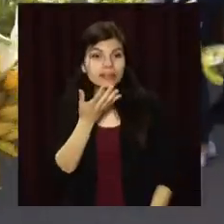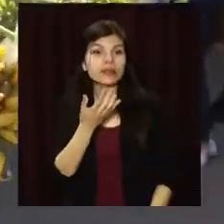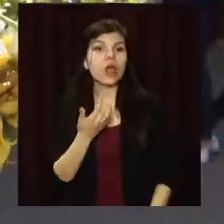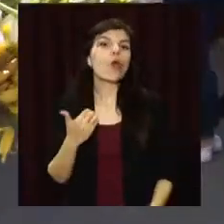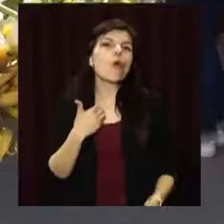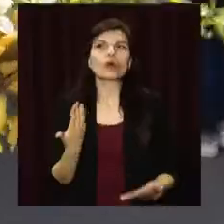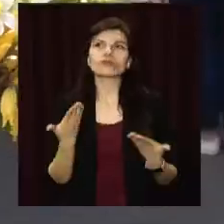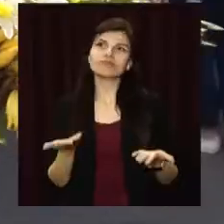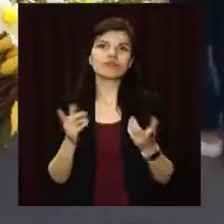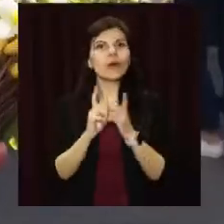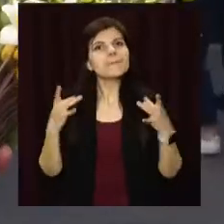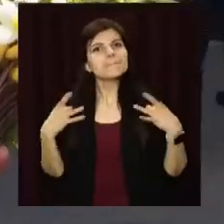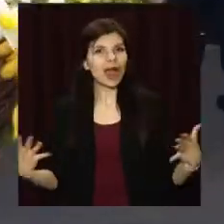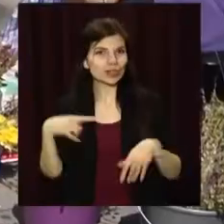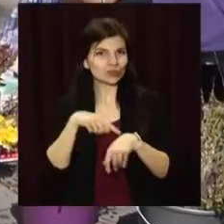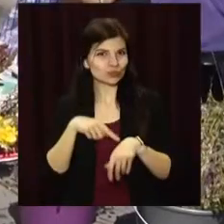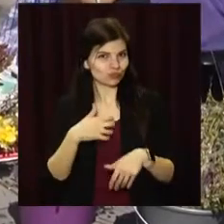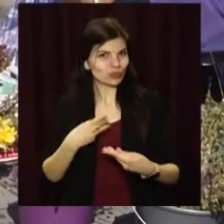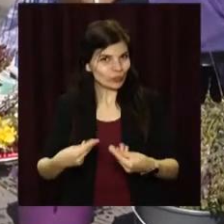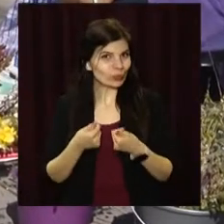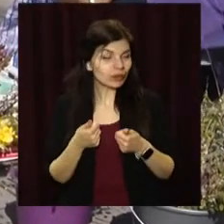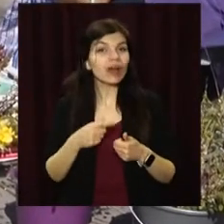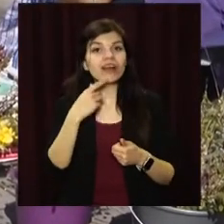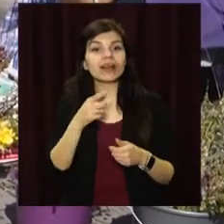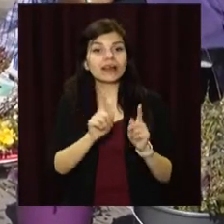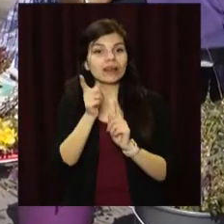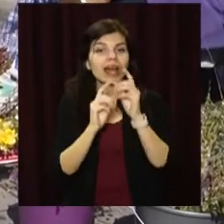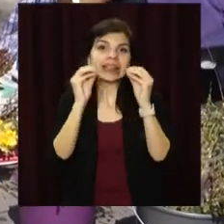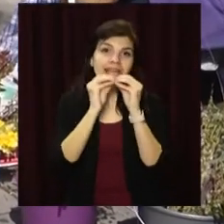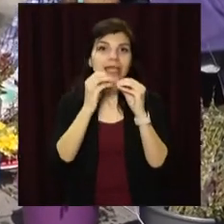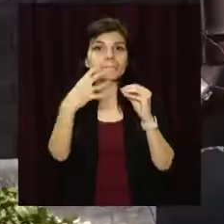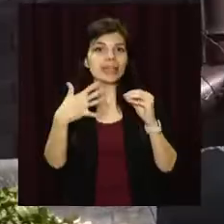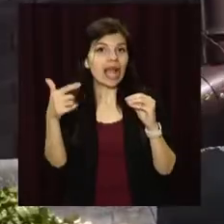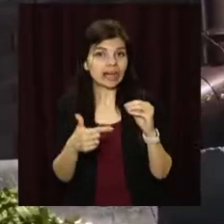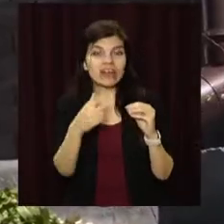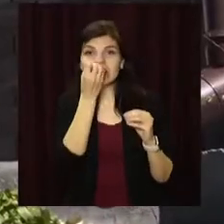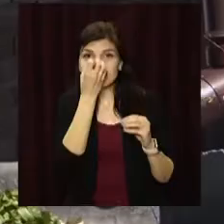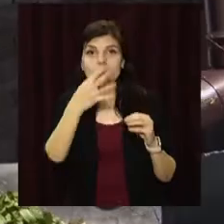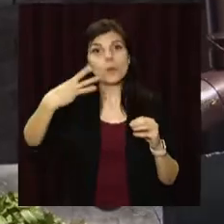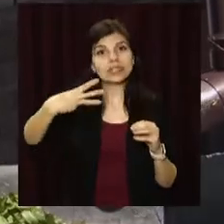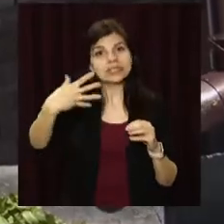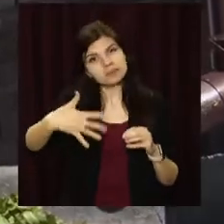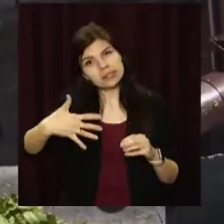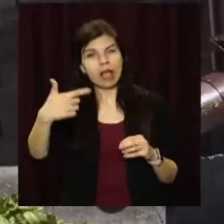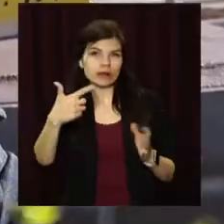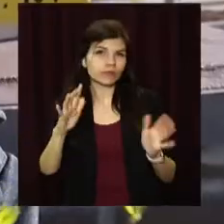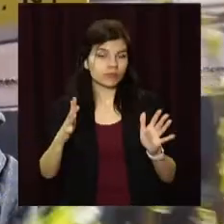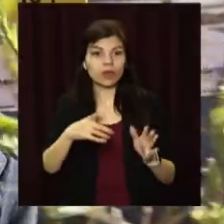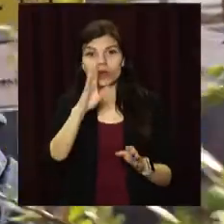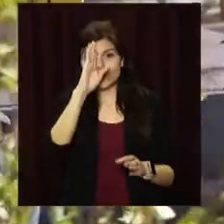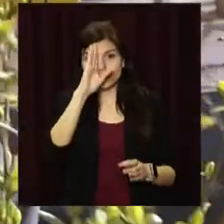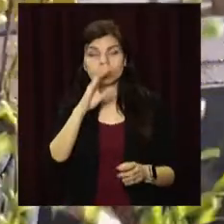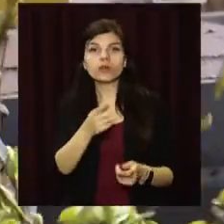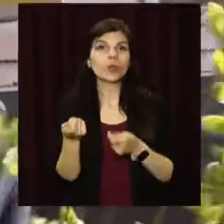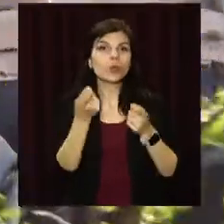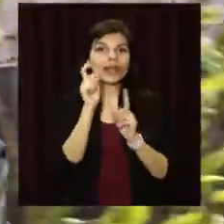Хочеться, праздник був. Гілля верби продавали по 10 та 15 гривень, квіти – 30-50. Володимир